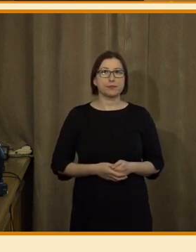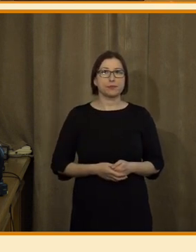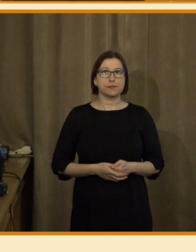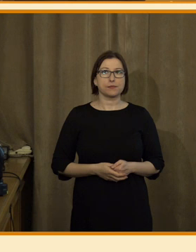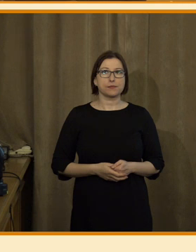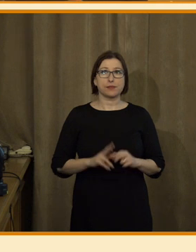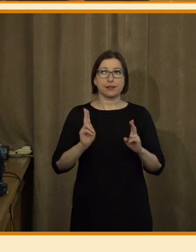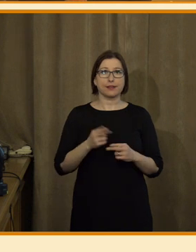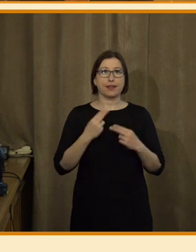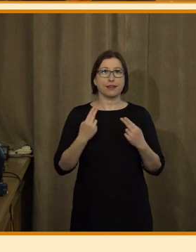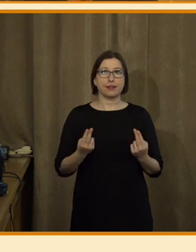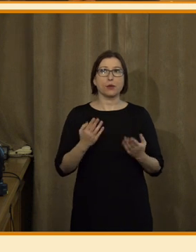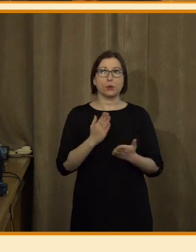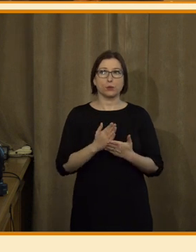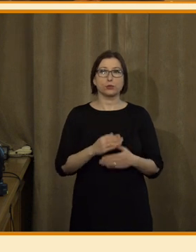Nejde to?